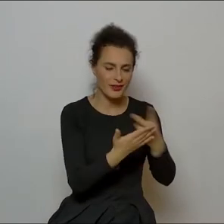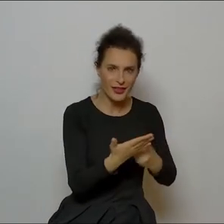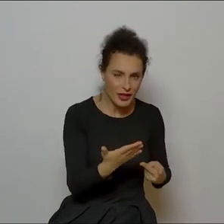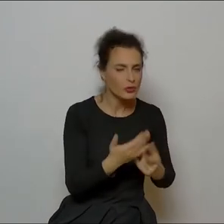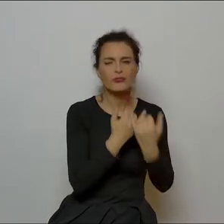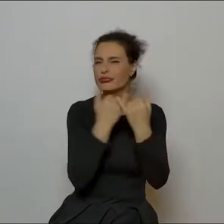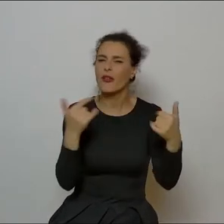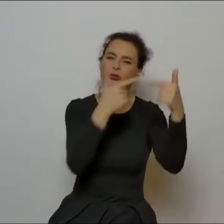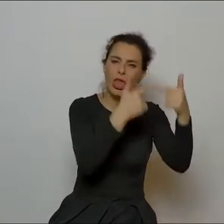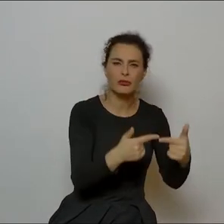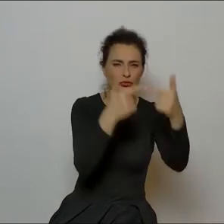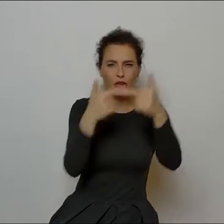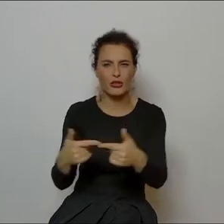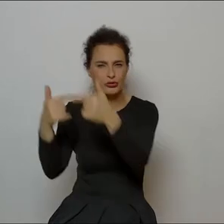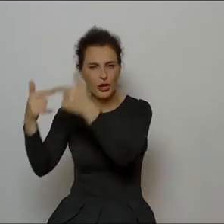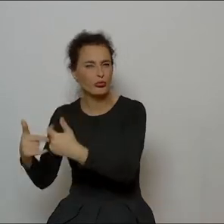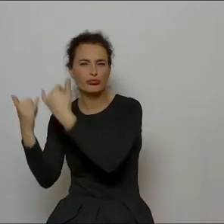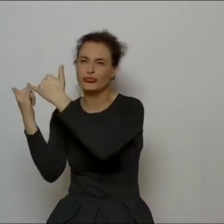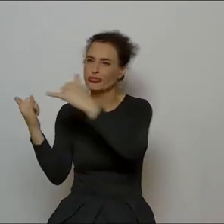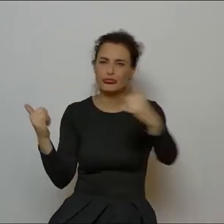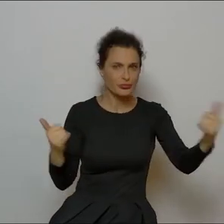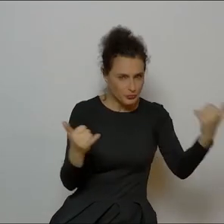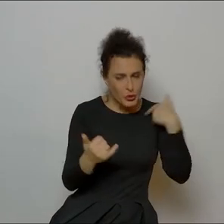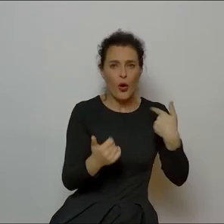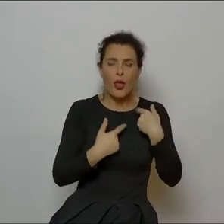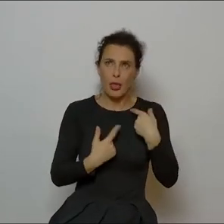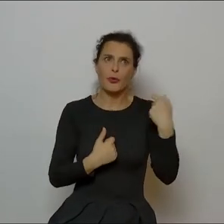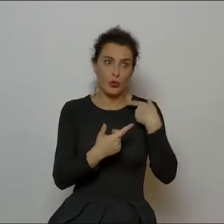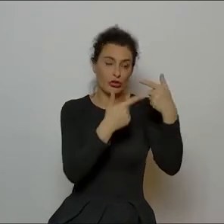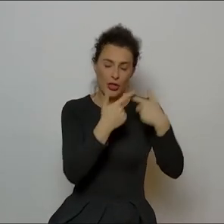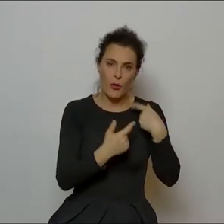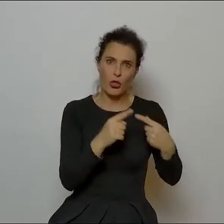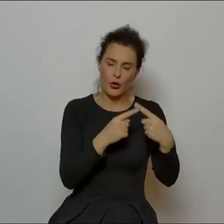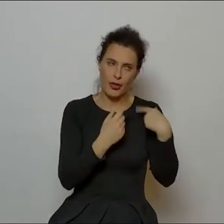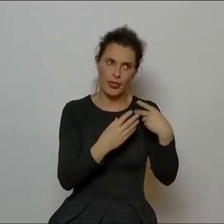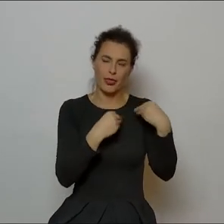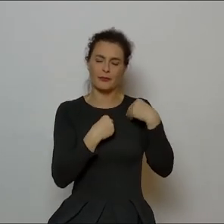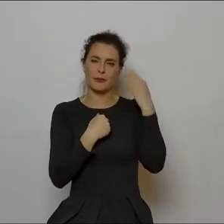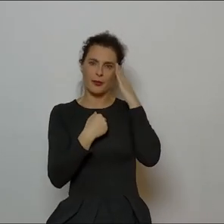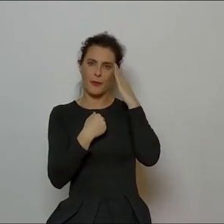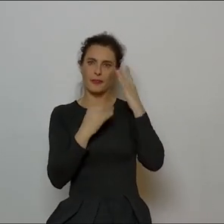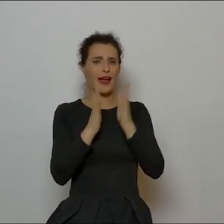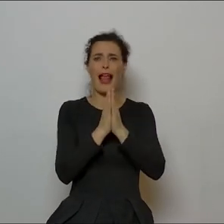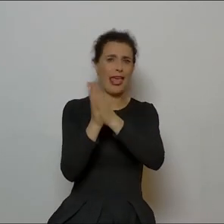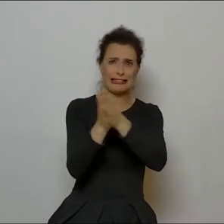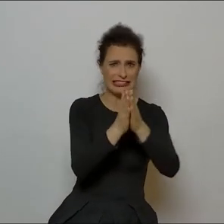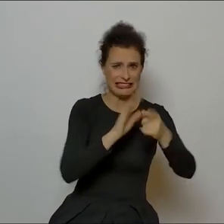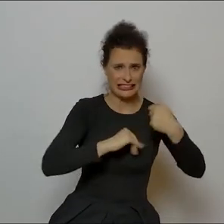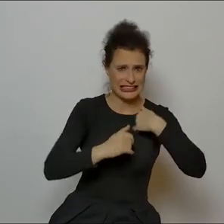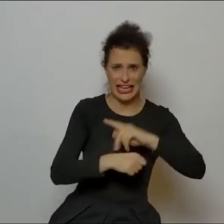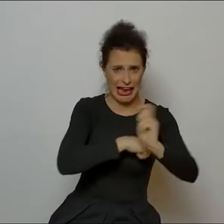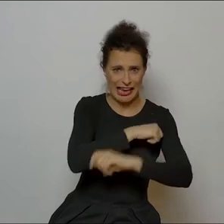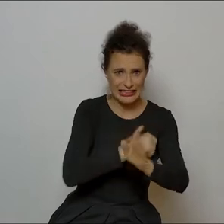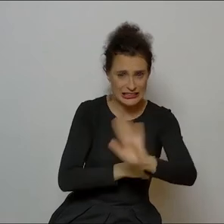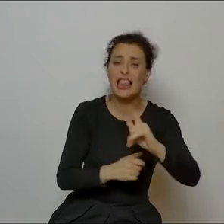Różne wiersze gdzieś tam to we mnie zostawało. Natomiast proszę mnie nie bić. Ja się za bardzo Norbida